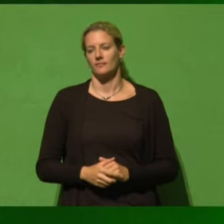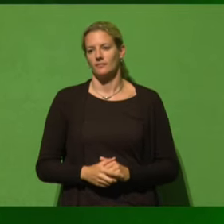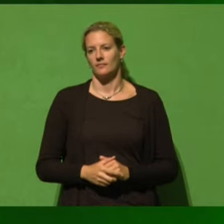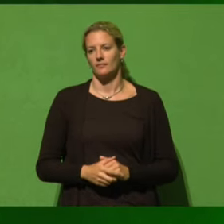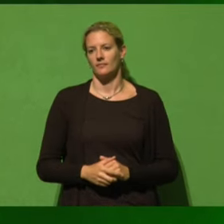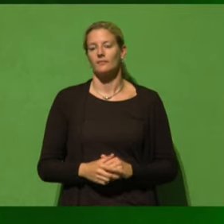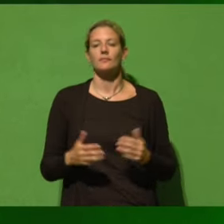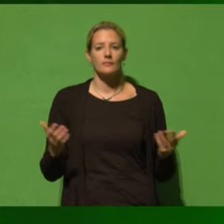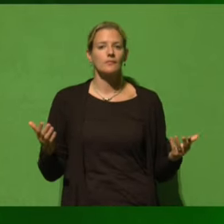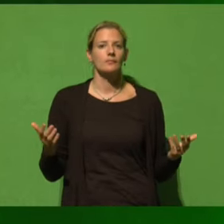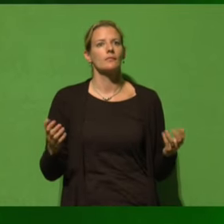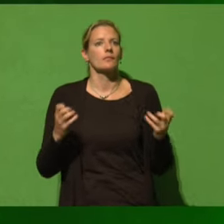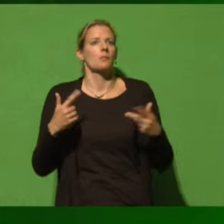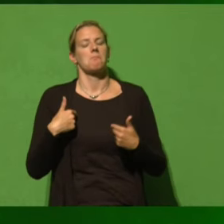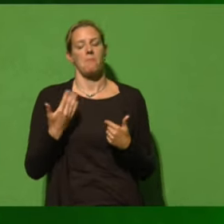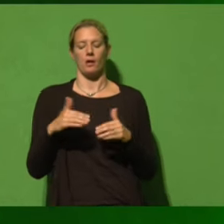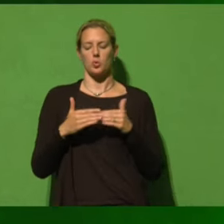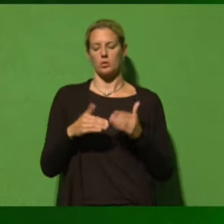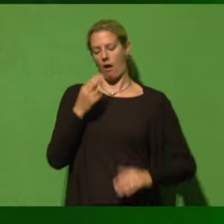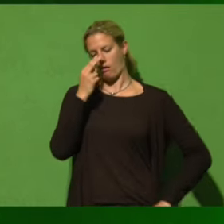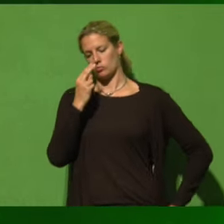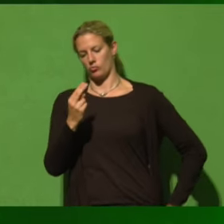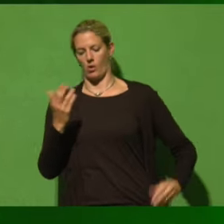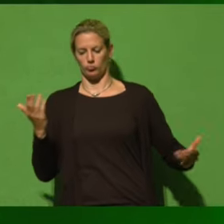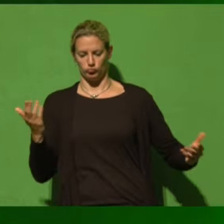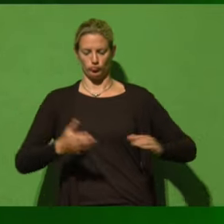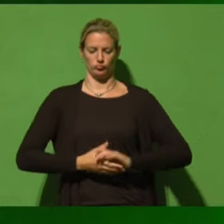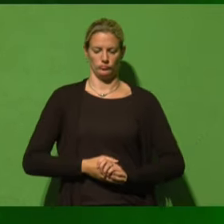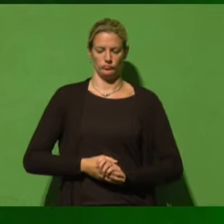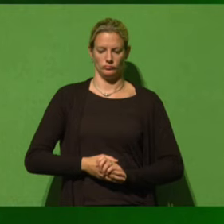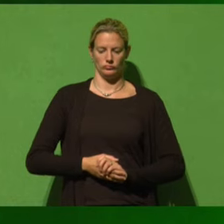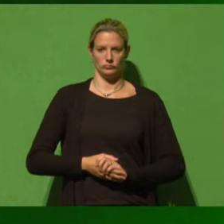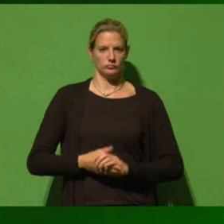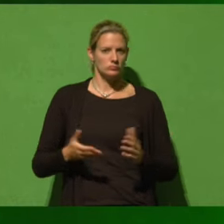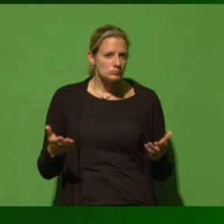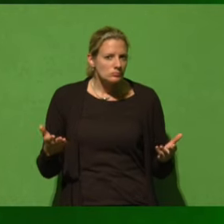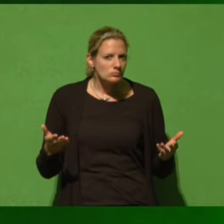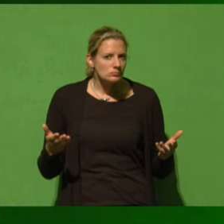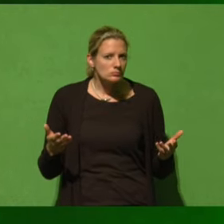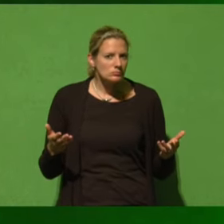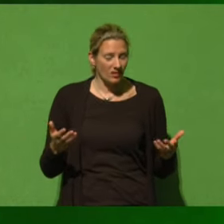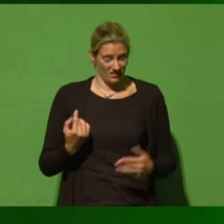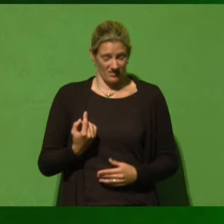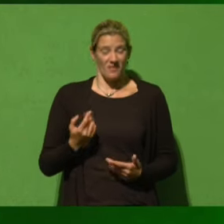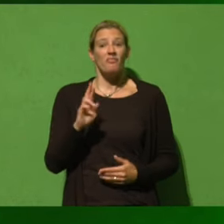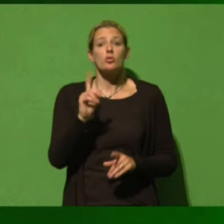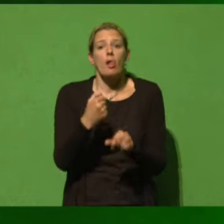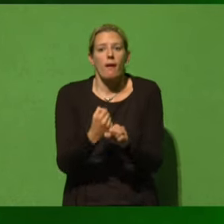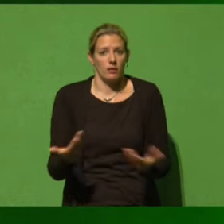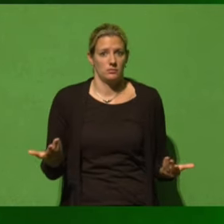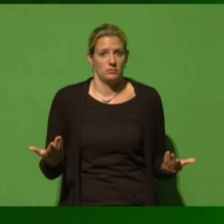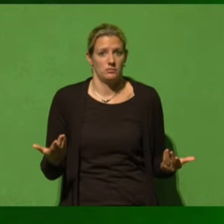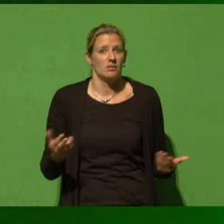Und wenn wir das mal nüchtern betrachten, wenn wir das mal nüchtern betrachten, wer, wenn nicht wir Grüne, soll das denn machen?